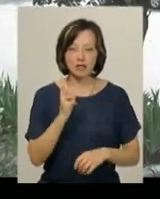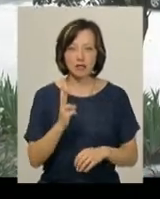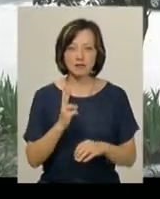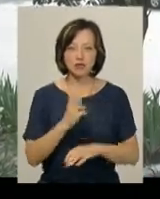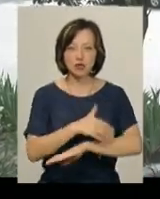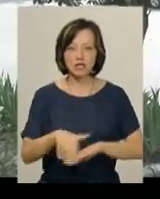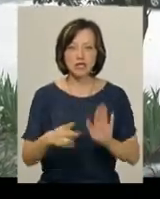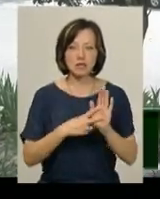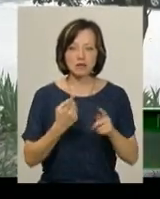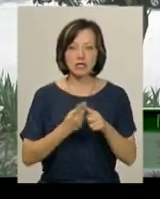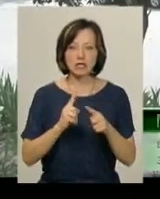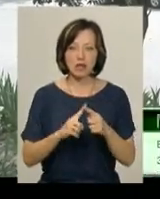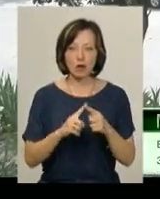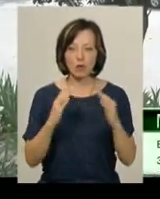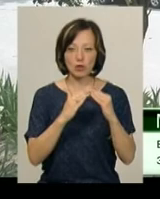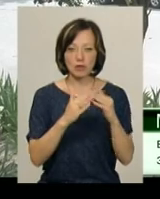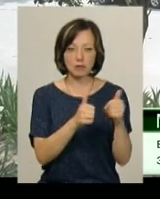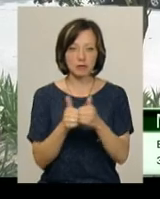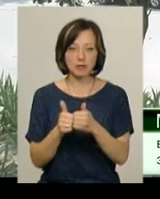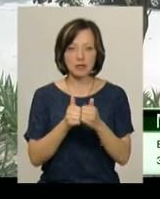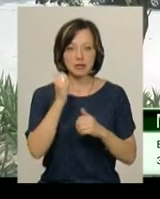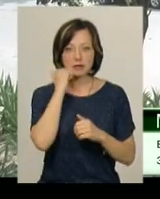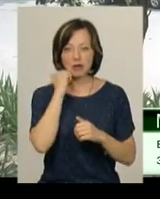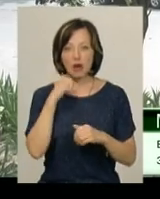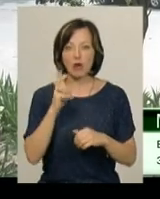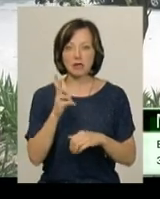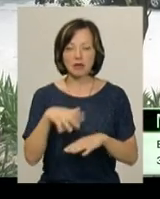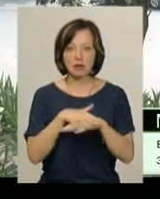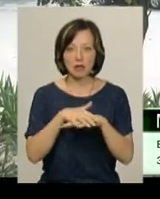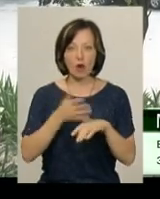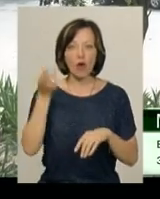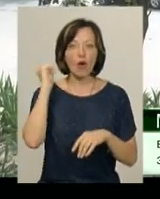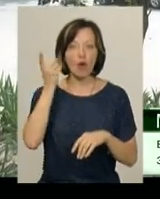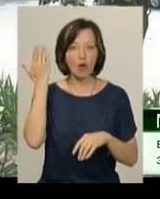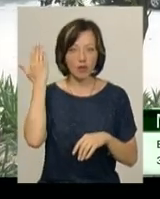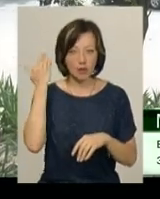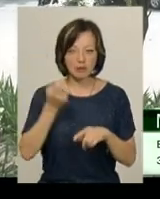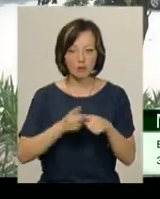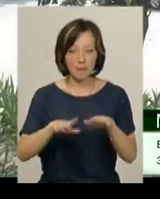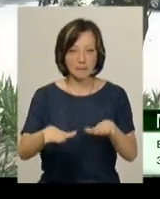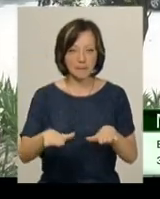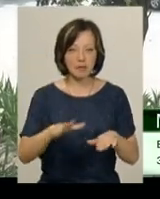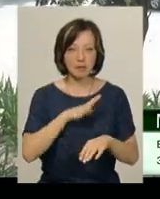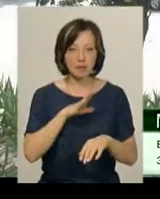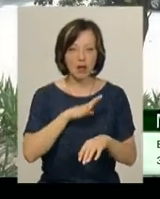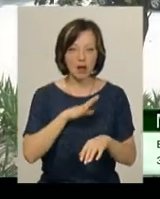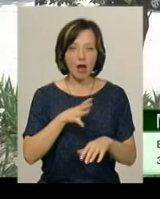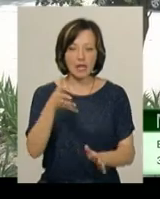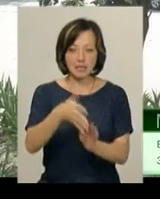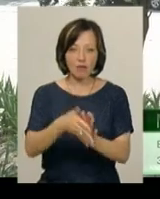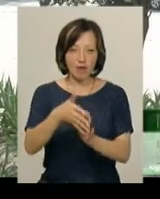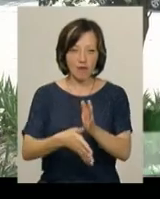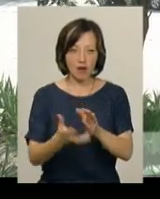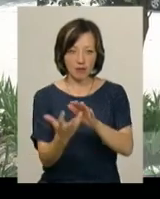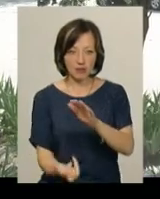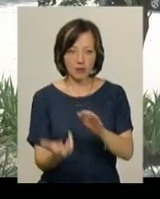цей будинок межує з Старокостянтинівським ринком. І колись на тому місці була відкрита зливова каналізація.